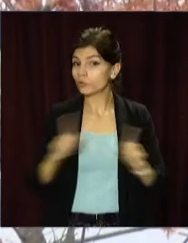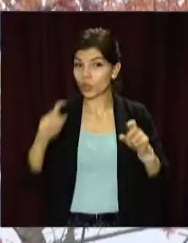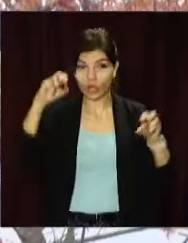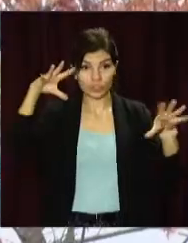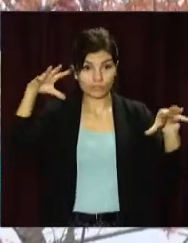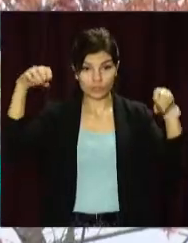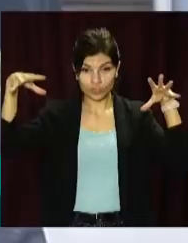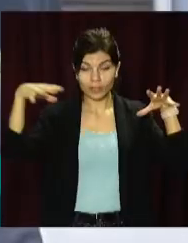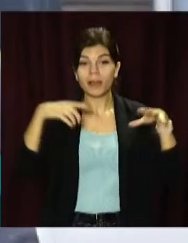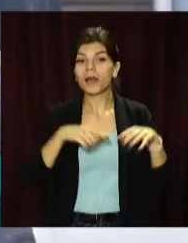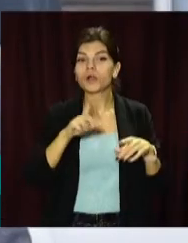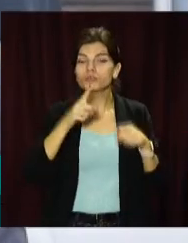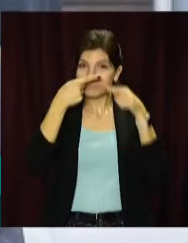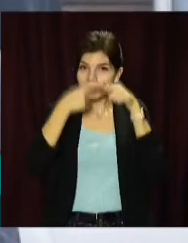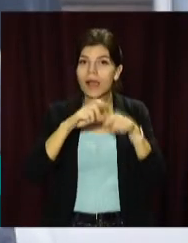нове освітлення.